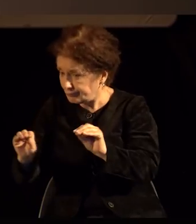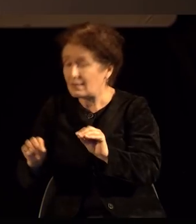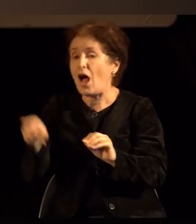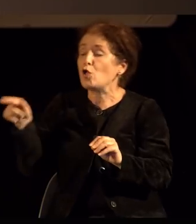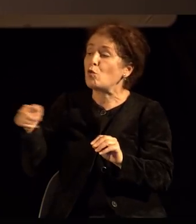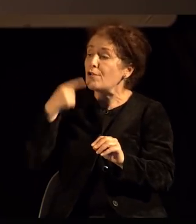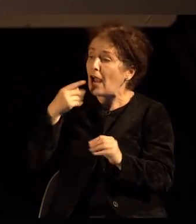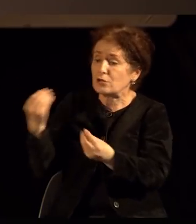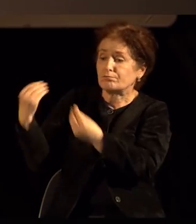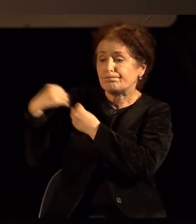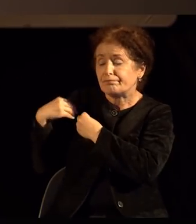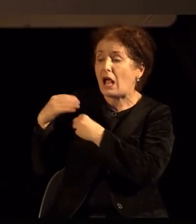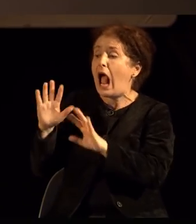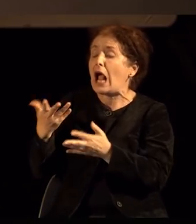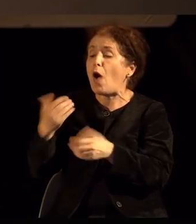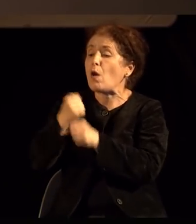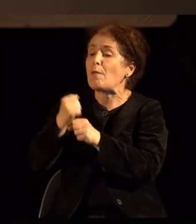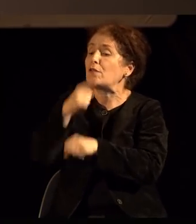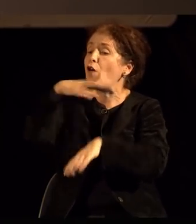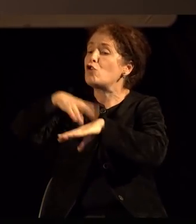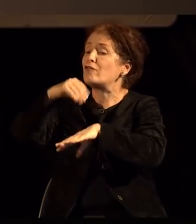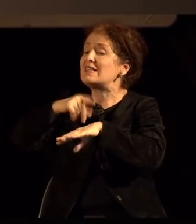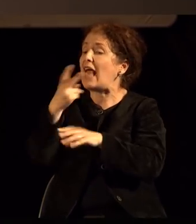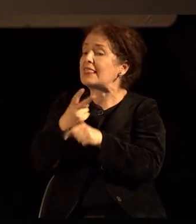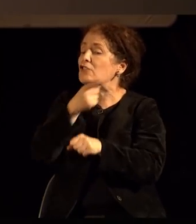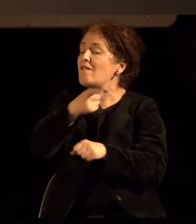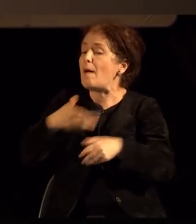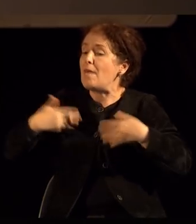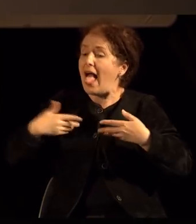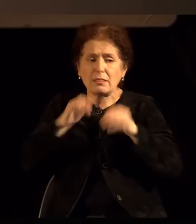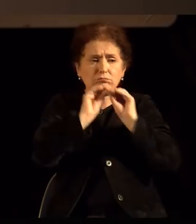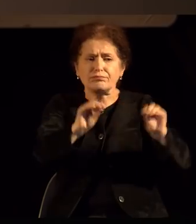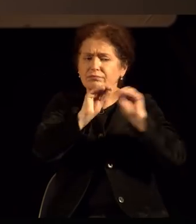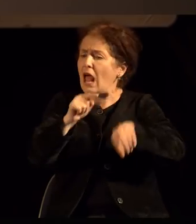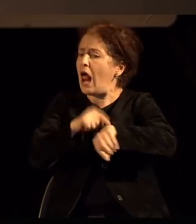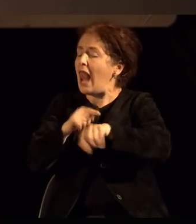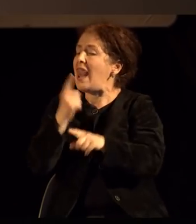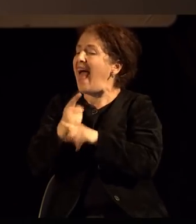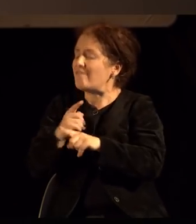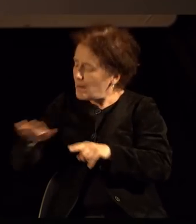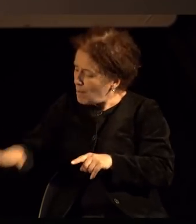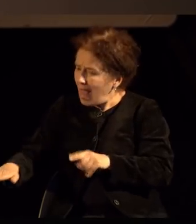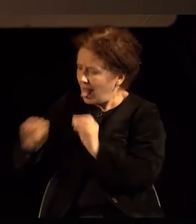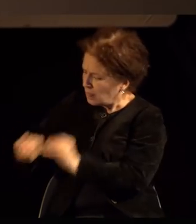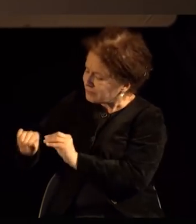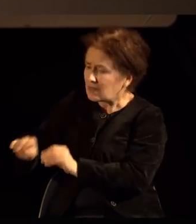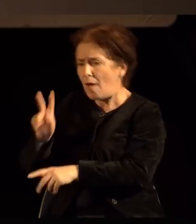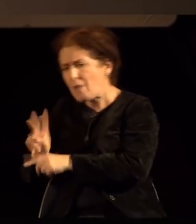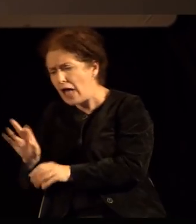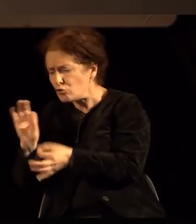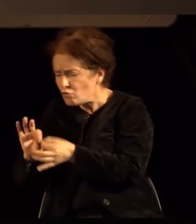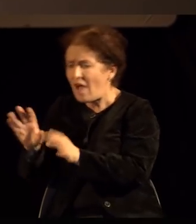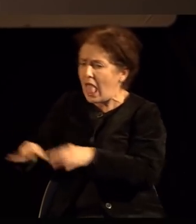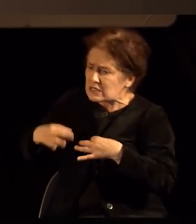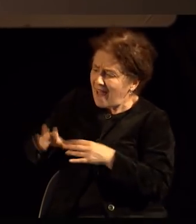соработање со млади, за тоа што значи кога младите навреме учат за сексуалността и за согласността, многу